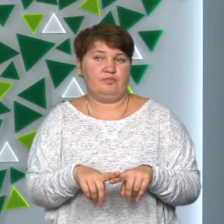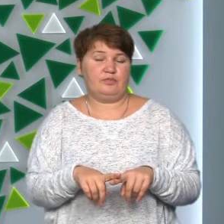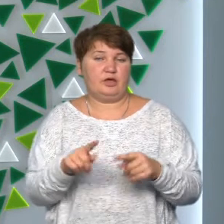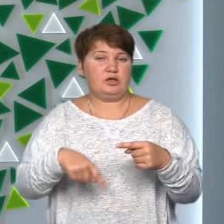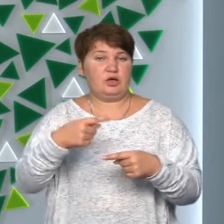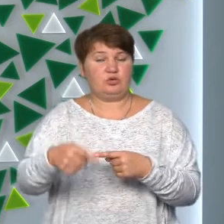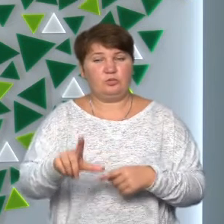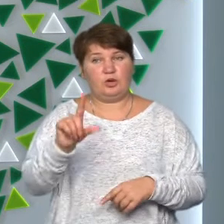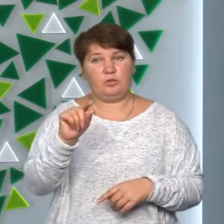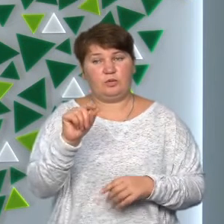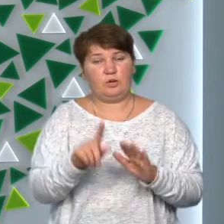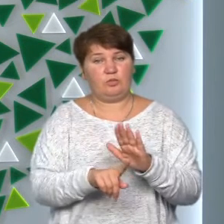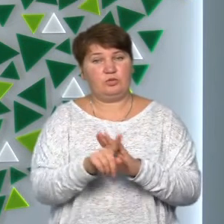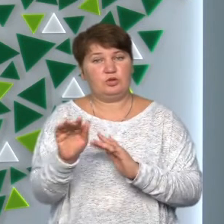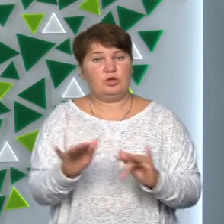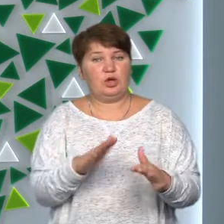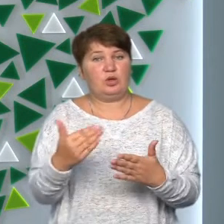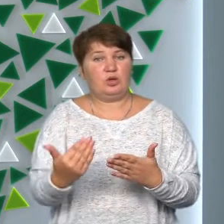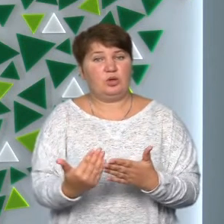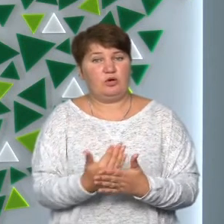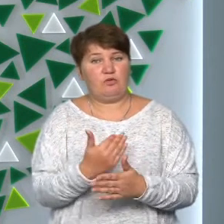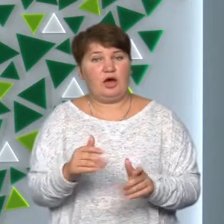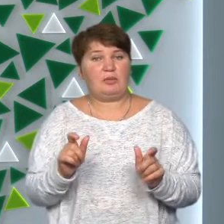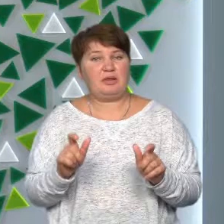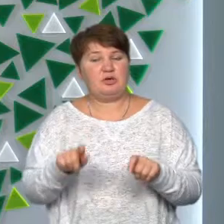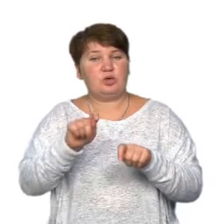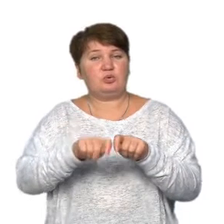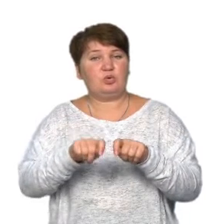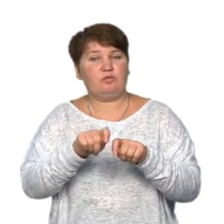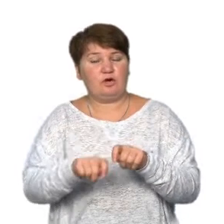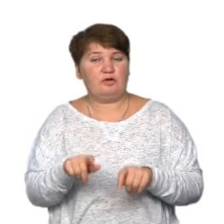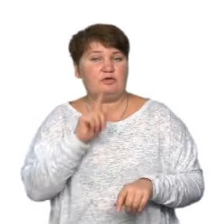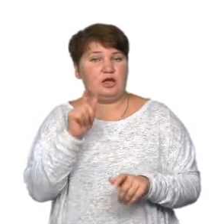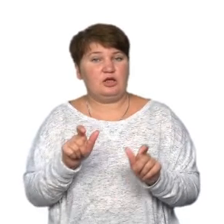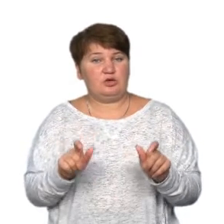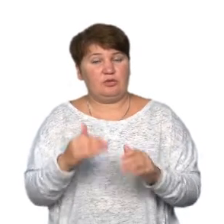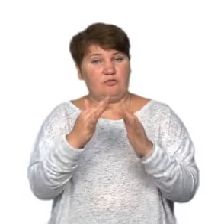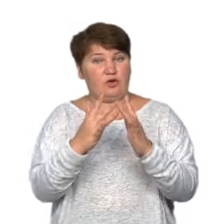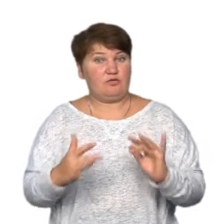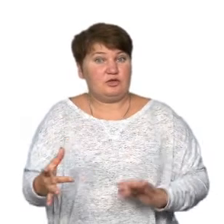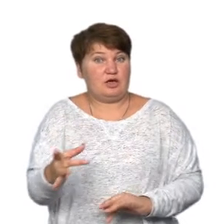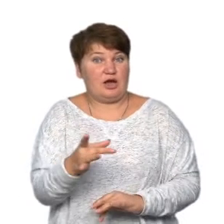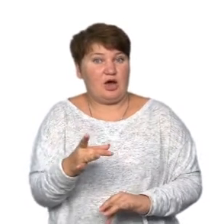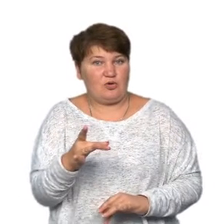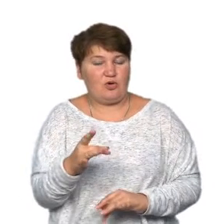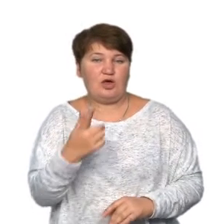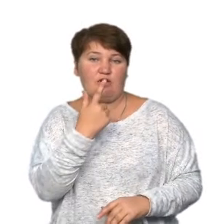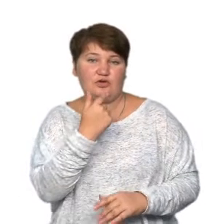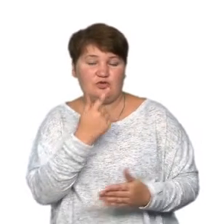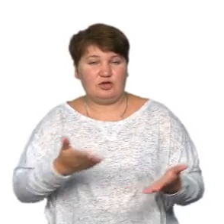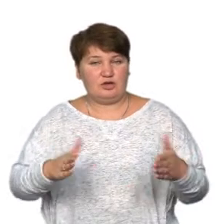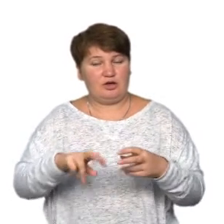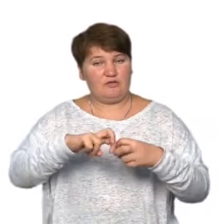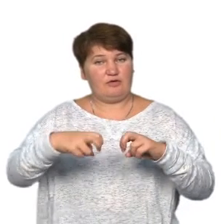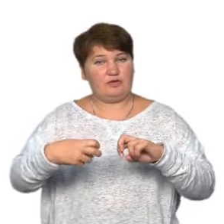наступного понеділка почне діяти нове епідемічне зонування. У зеленій зоні тепер Верховинський район, а у Червоні надалі залишається